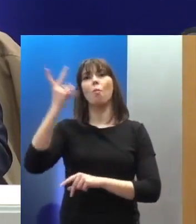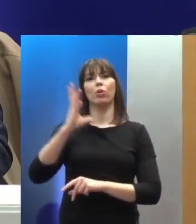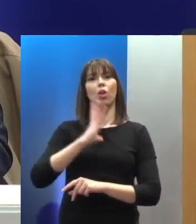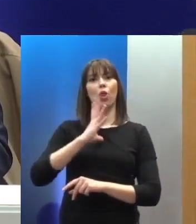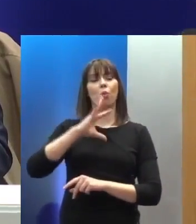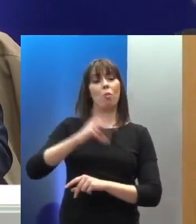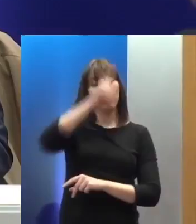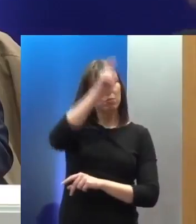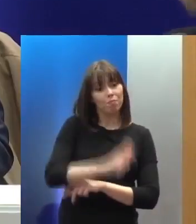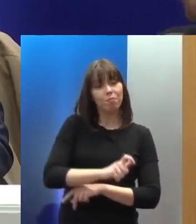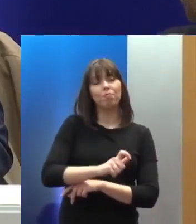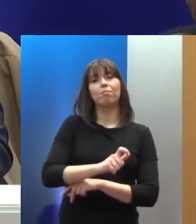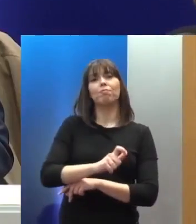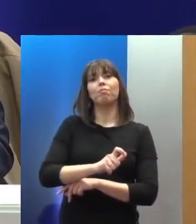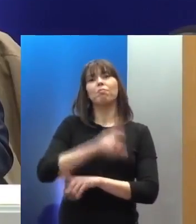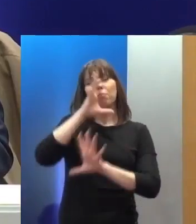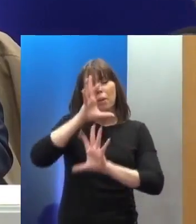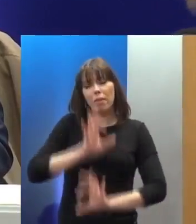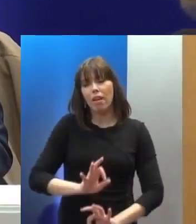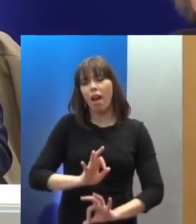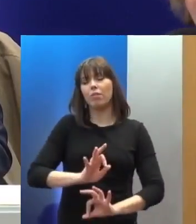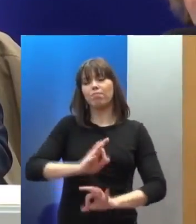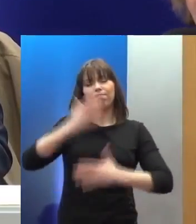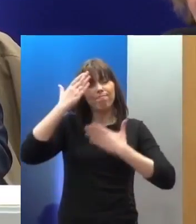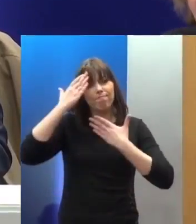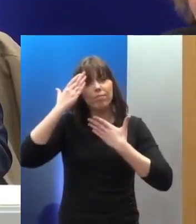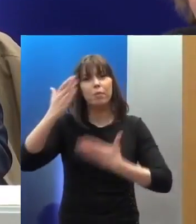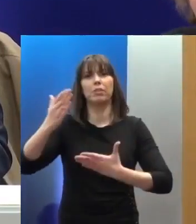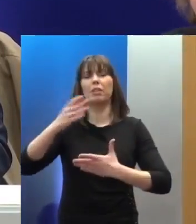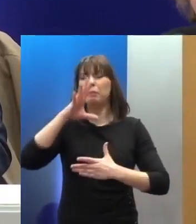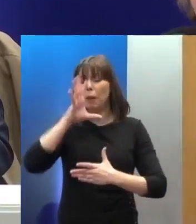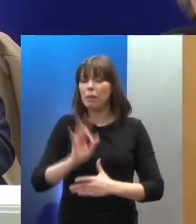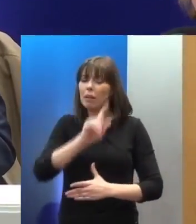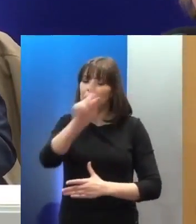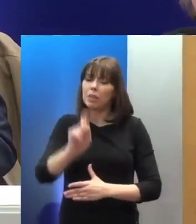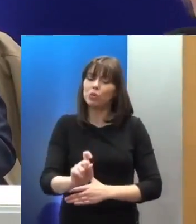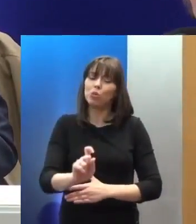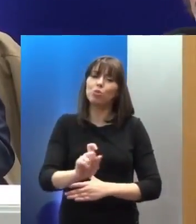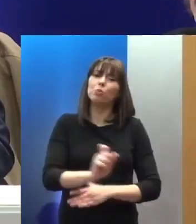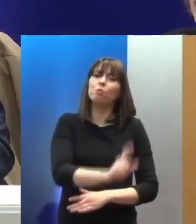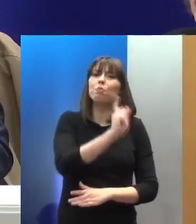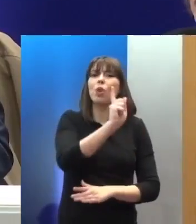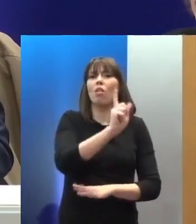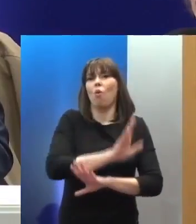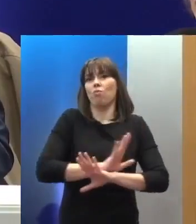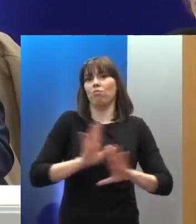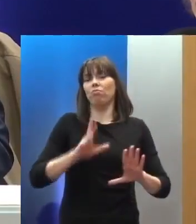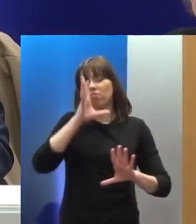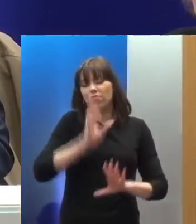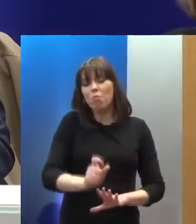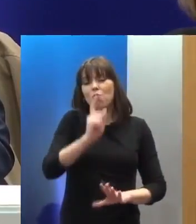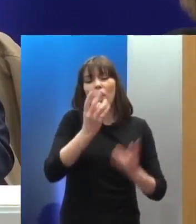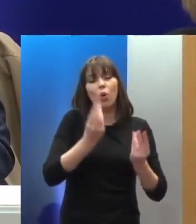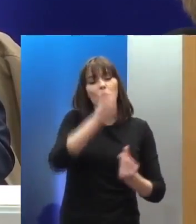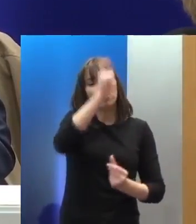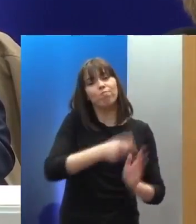άνθρωπος ο οποίος τίμησε όσο λίγη, για να μην πω με ένα μοναδικό τρόπο, την ελληνική